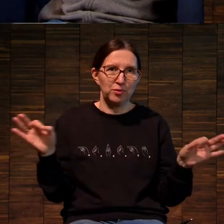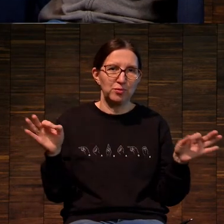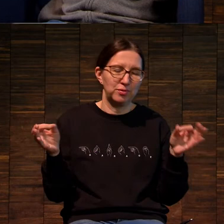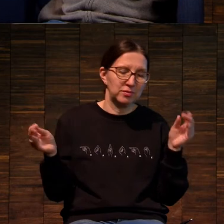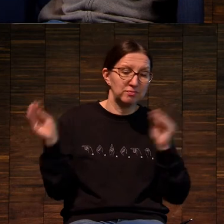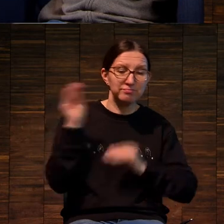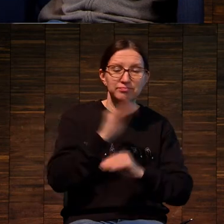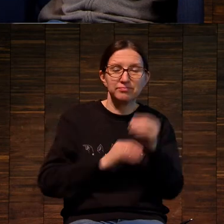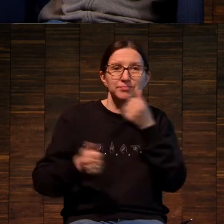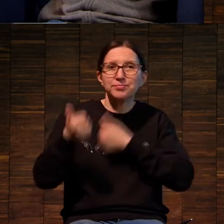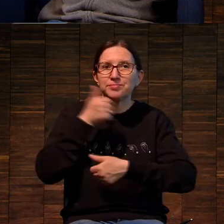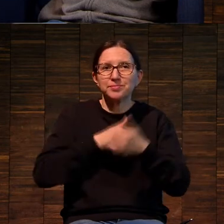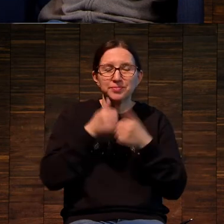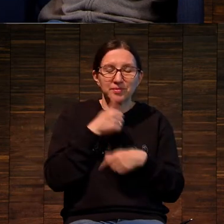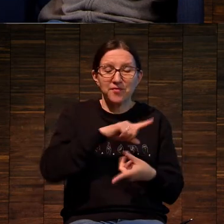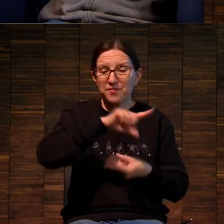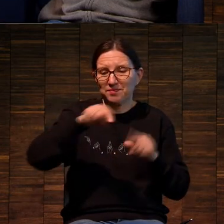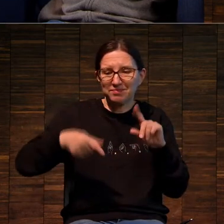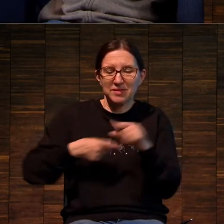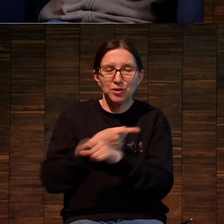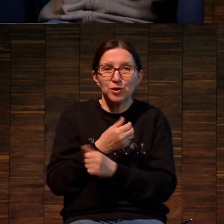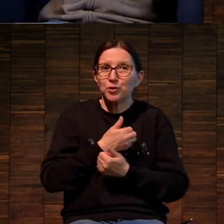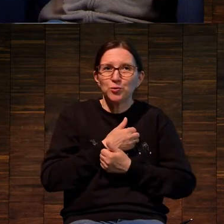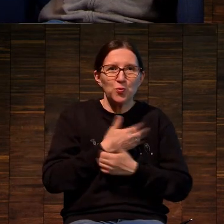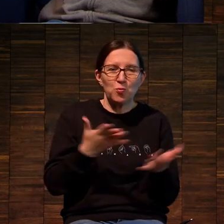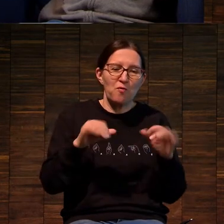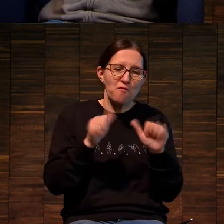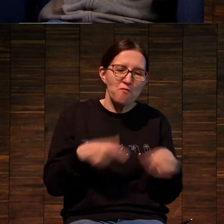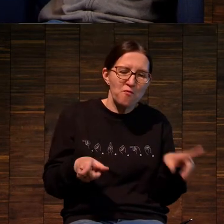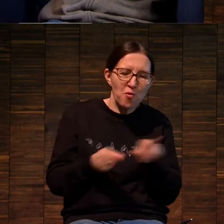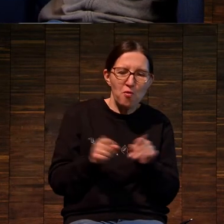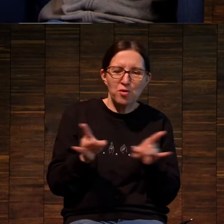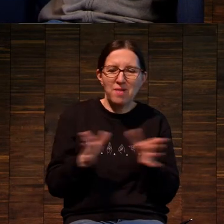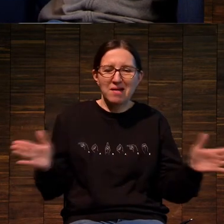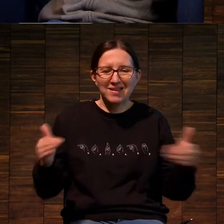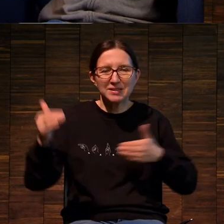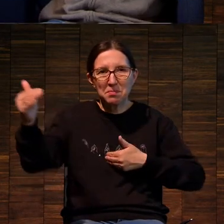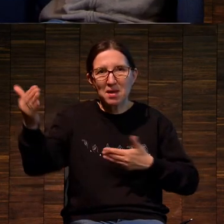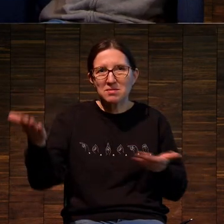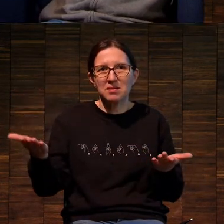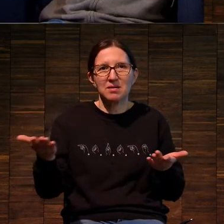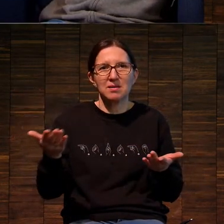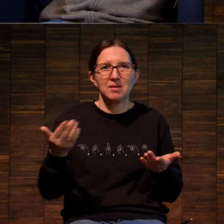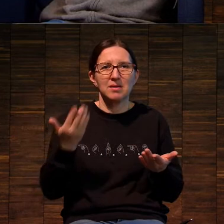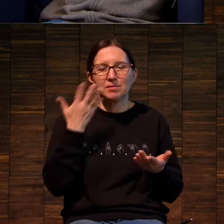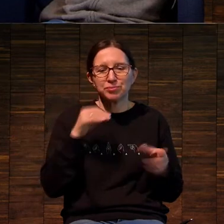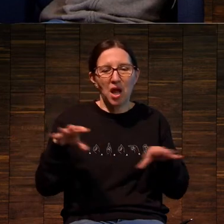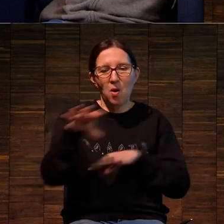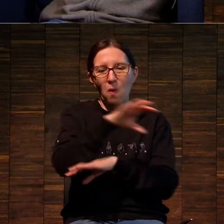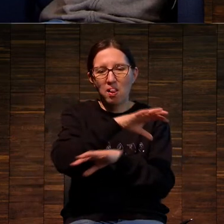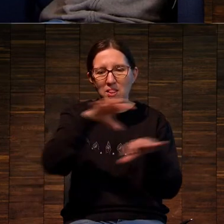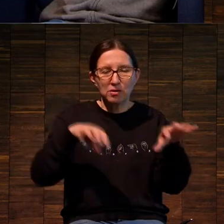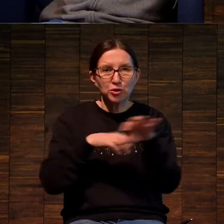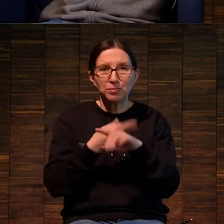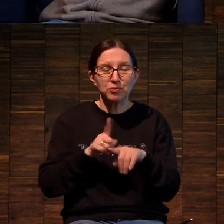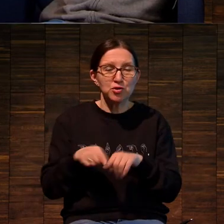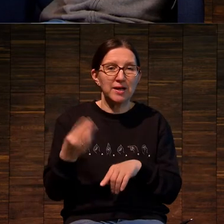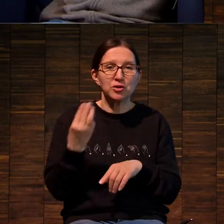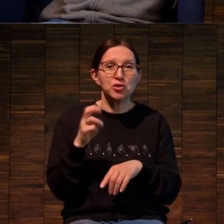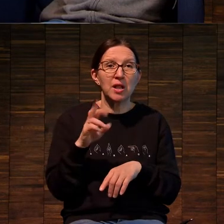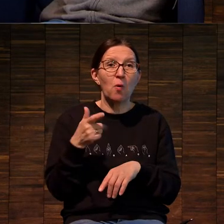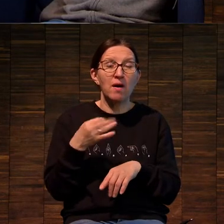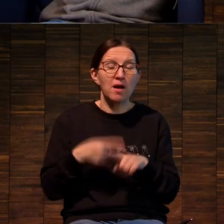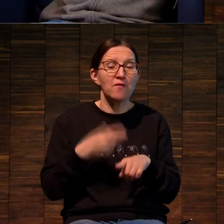вариант бесконечного манипулирования формой, размером, коллажирования. То есть шелкография — очень